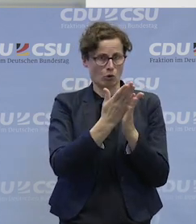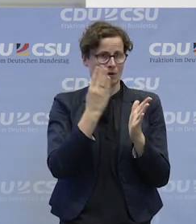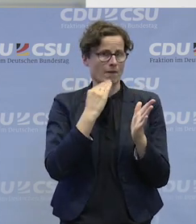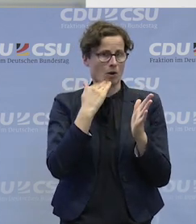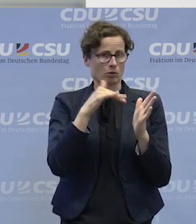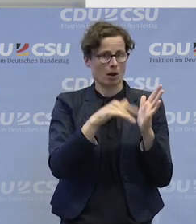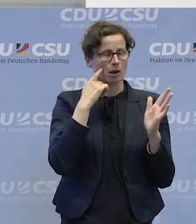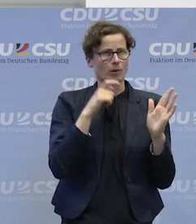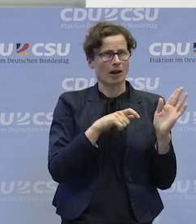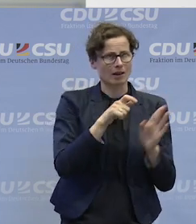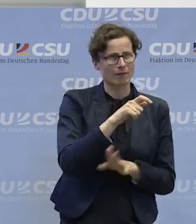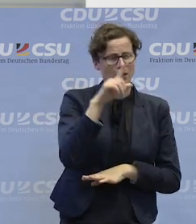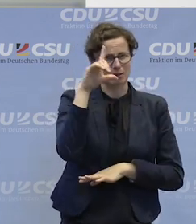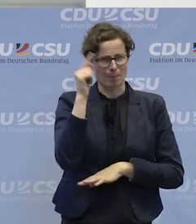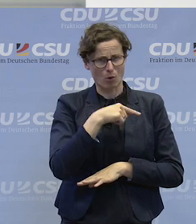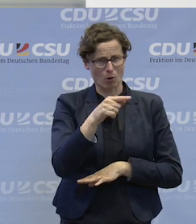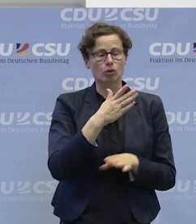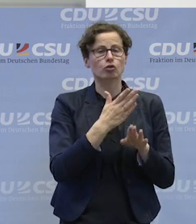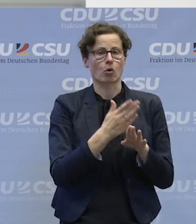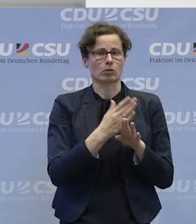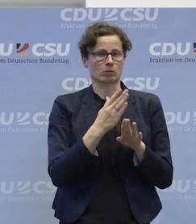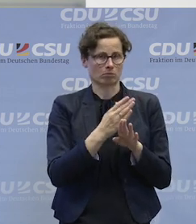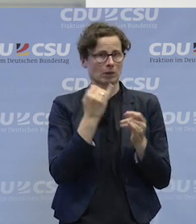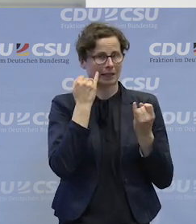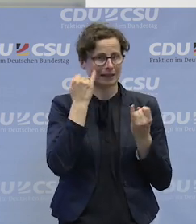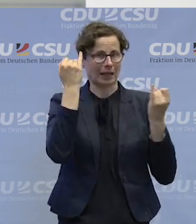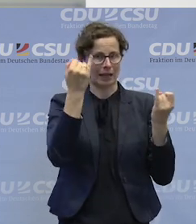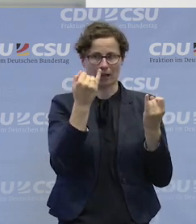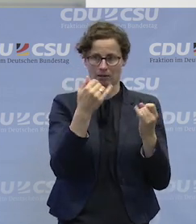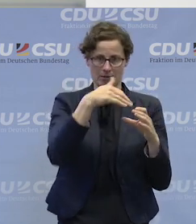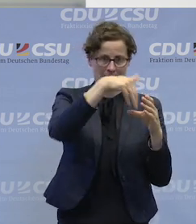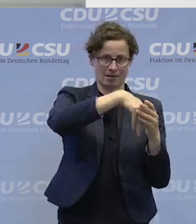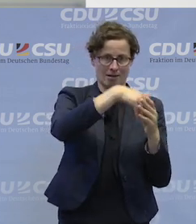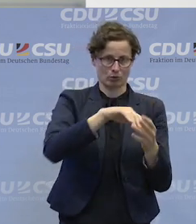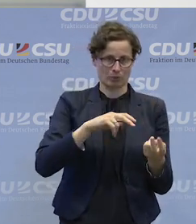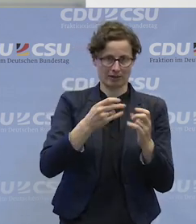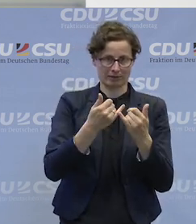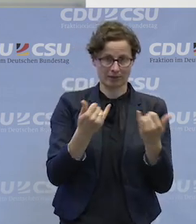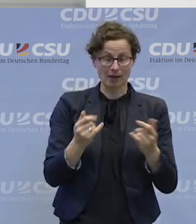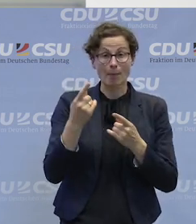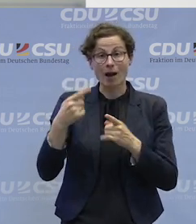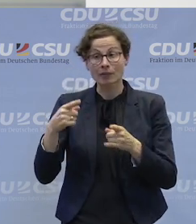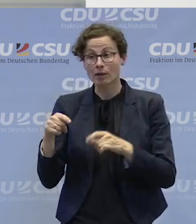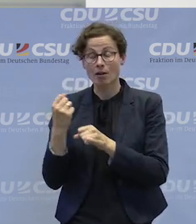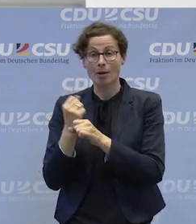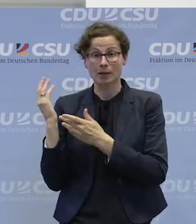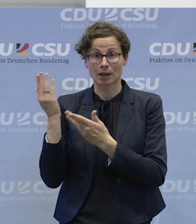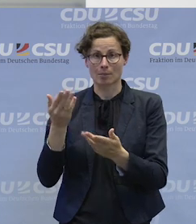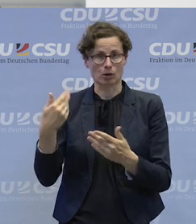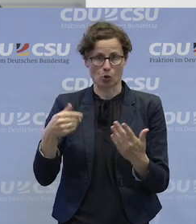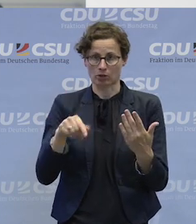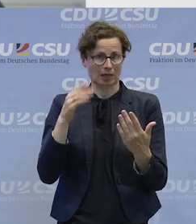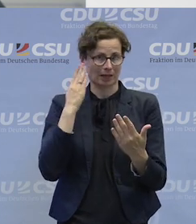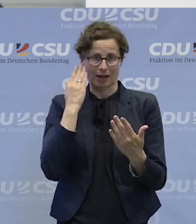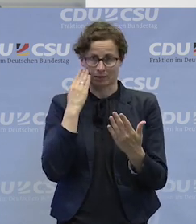Und wir müssen es ja schaffen, Ideen zu finden, wie Arbeitgeber das als eine Chance verstehen und das, was der Kollege gesagt hat,